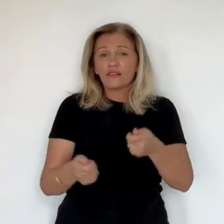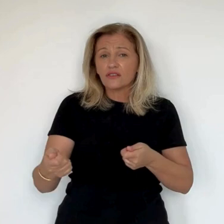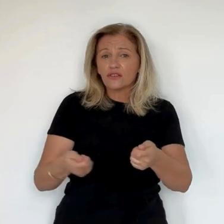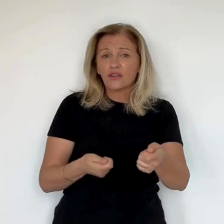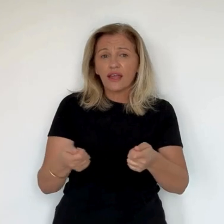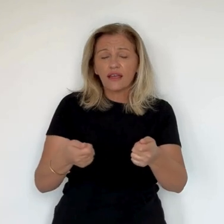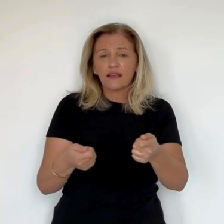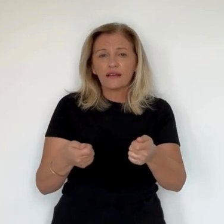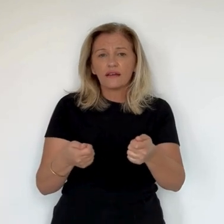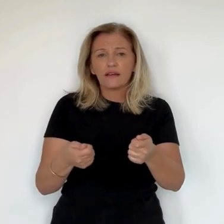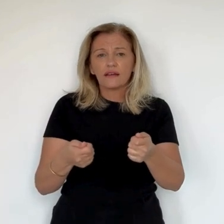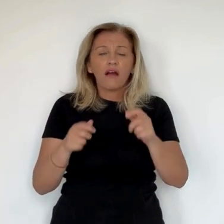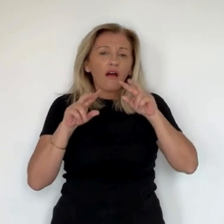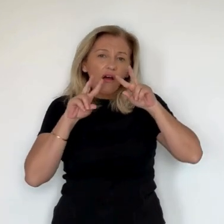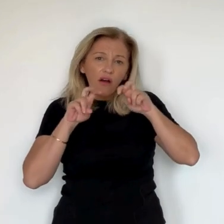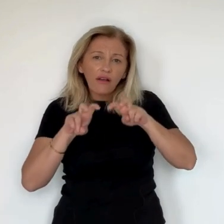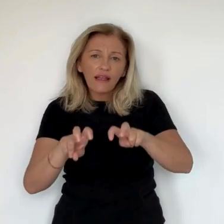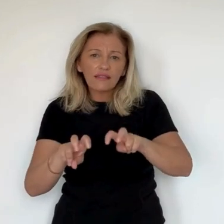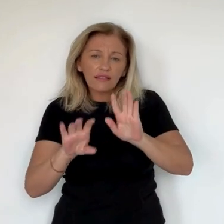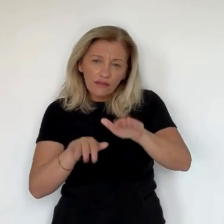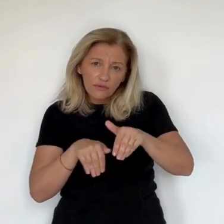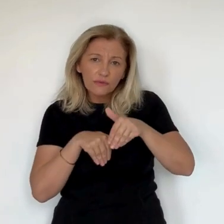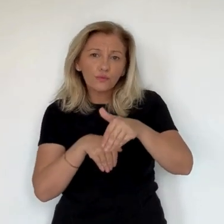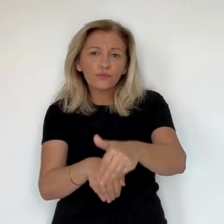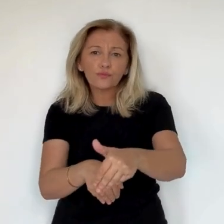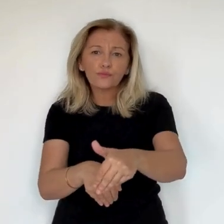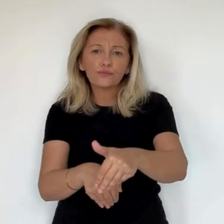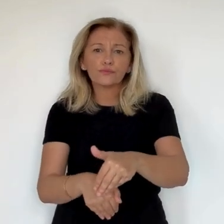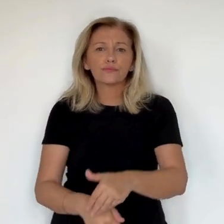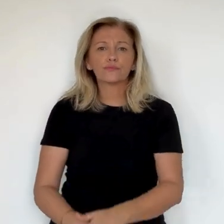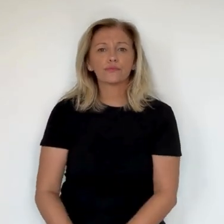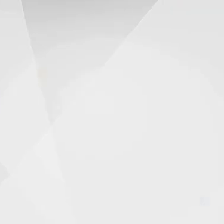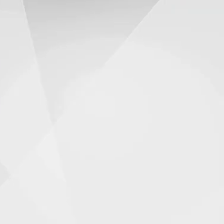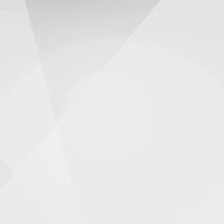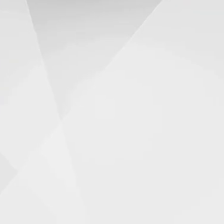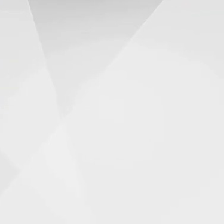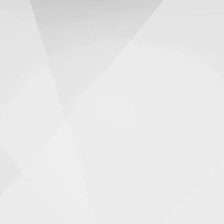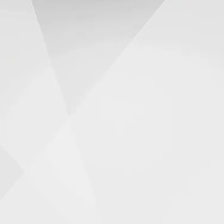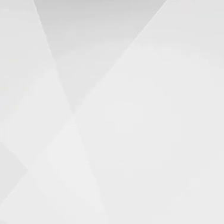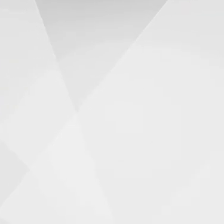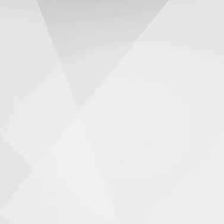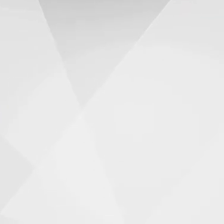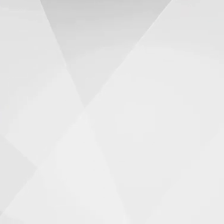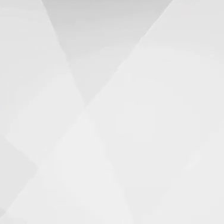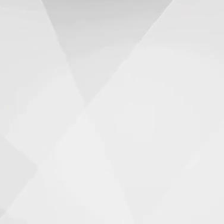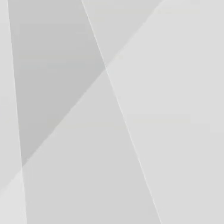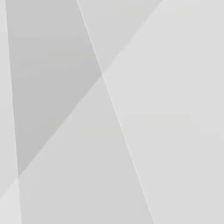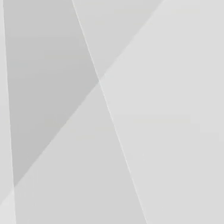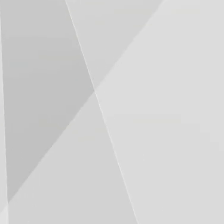'enlèvement crapuleux est privilégiée, le mobile se trouve-t-il dans les affaires que gérait la victime ? L'enquête se poursuit. L'enquête se poursuit.